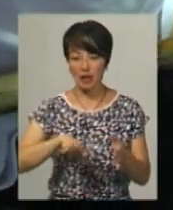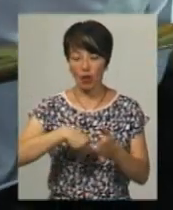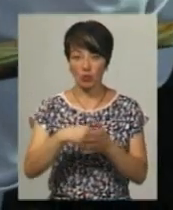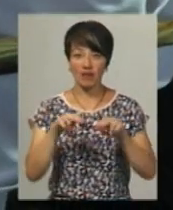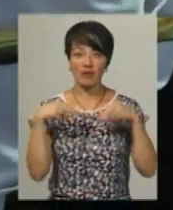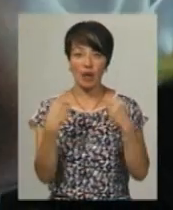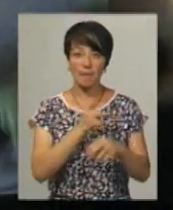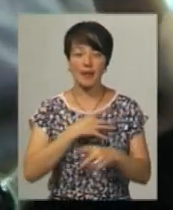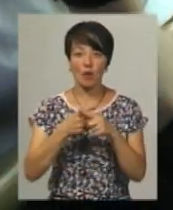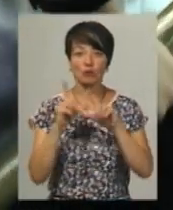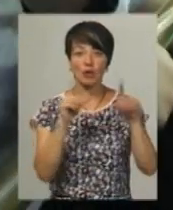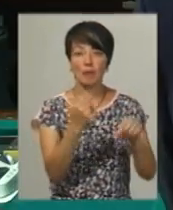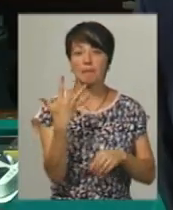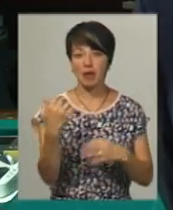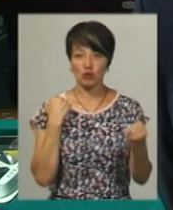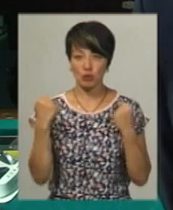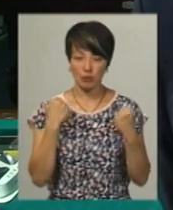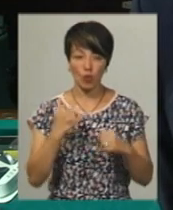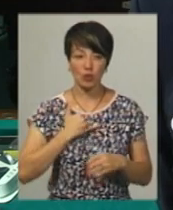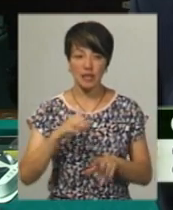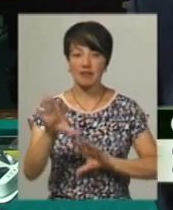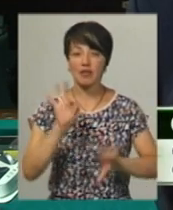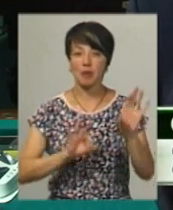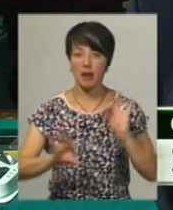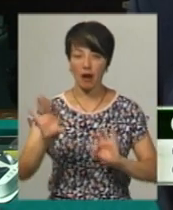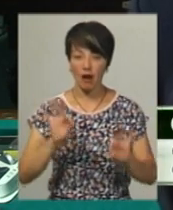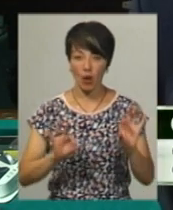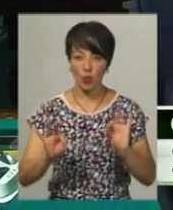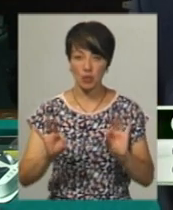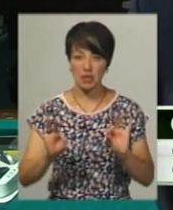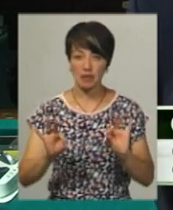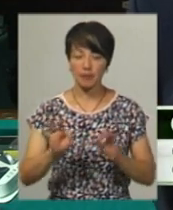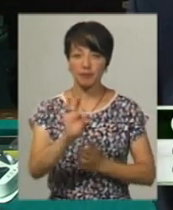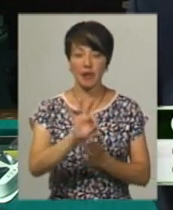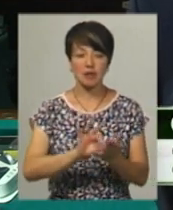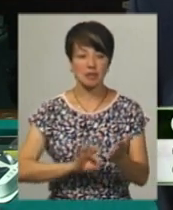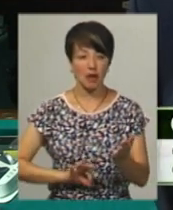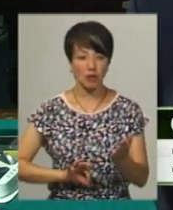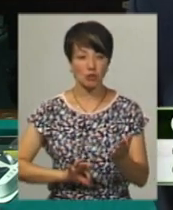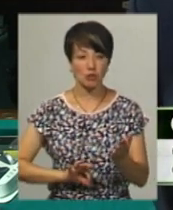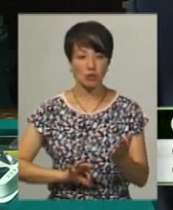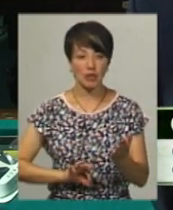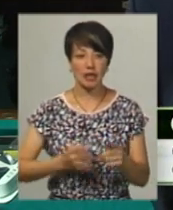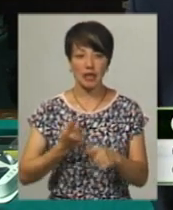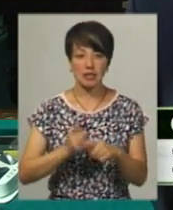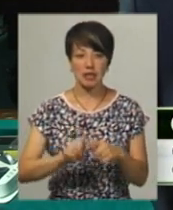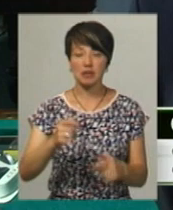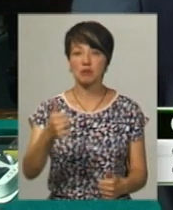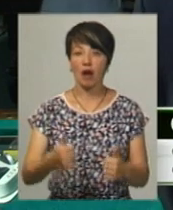федерації в Білорусь поїдуть п'ятеро спортсменів. У нас відбирається зразу на цих